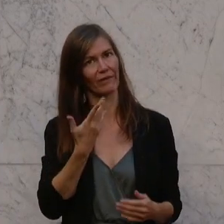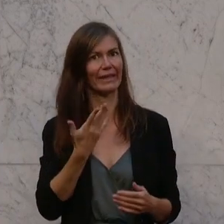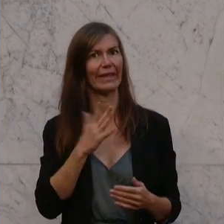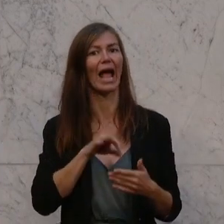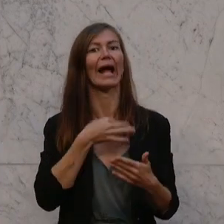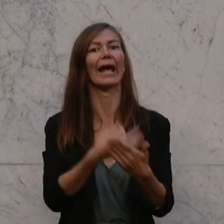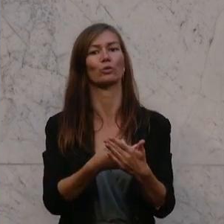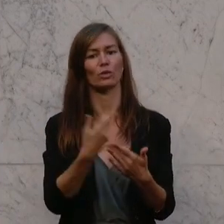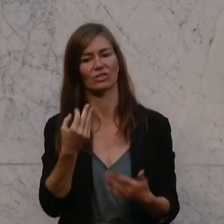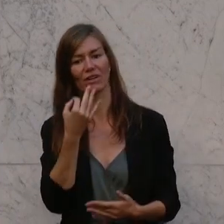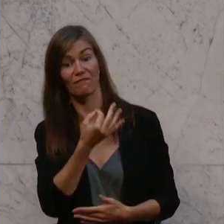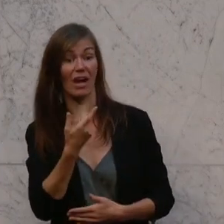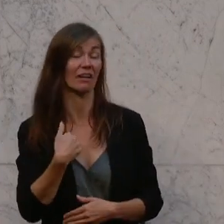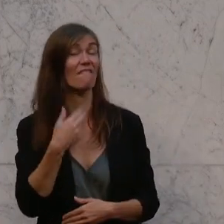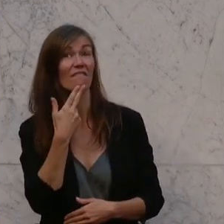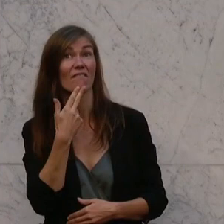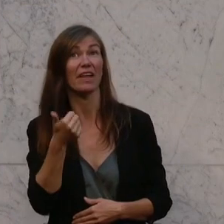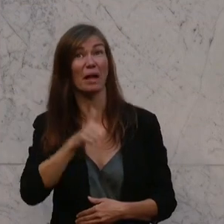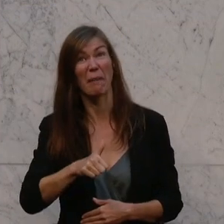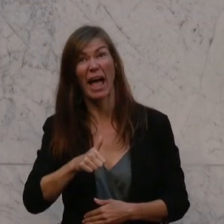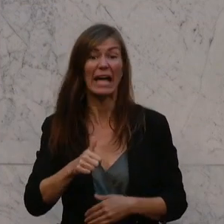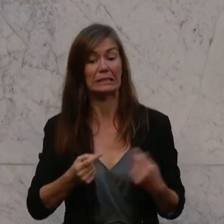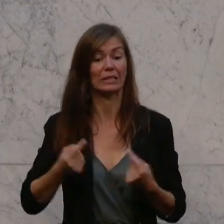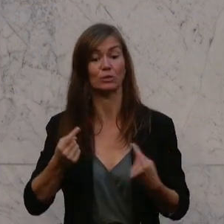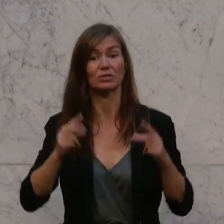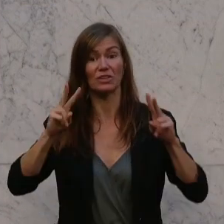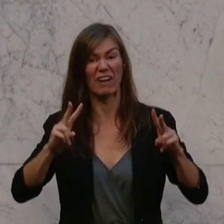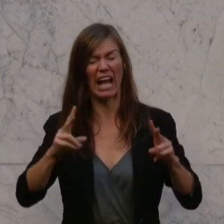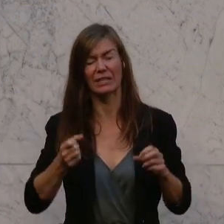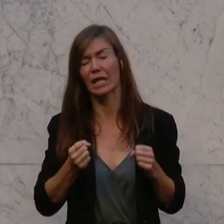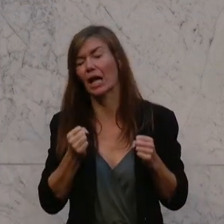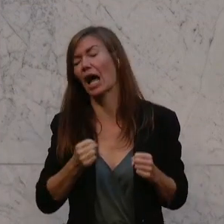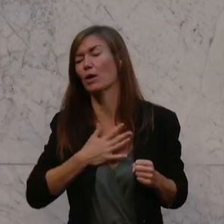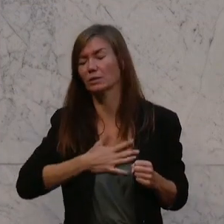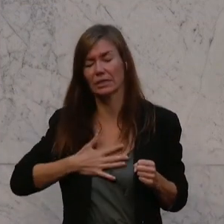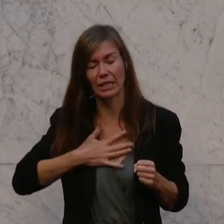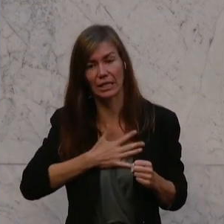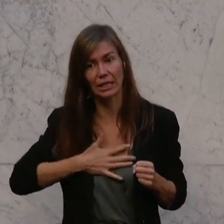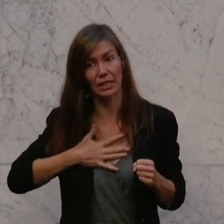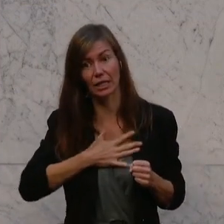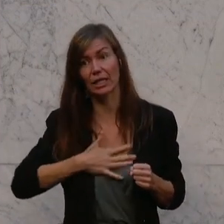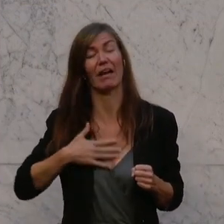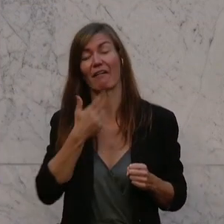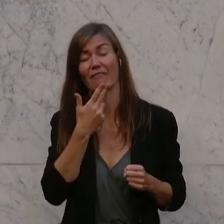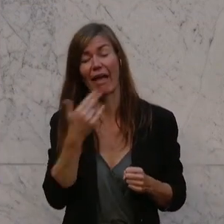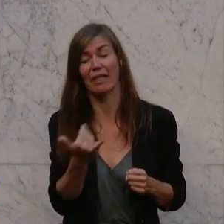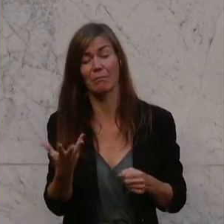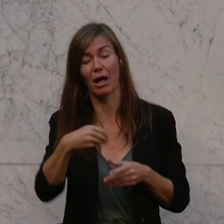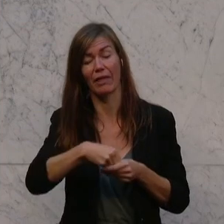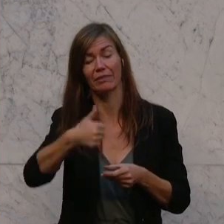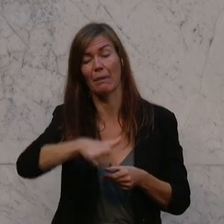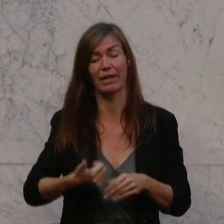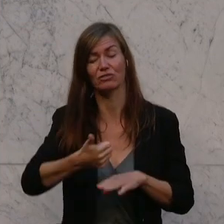grauslich wird für die Menschen in diesem Land. Und die Antwort ist eine sehr evidente. Das seid ihr, das ist die FPÖ. Immer dann,